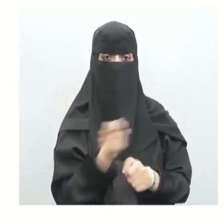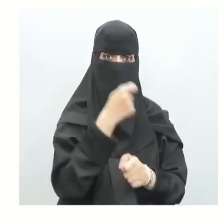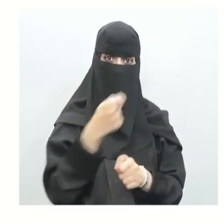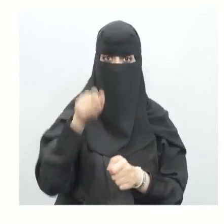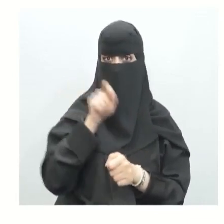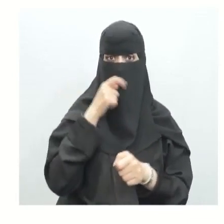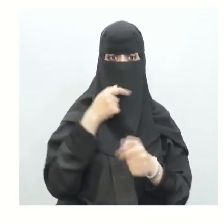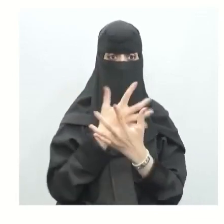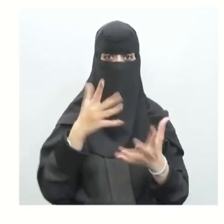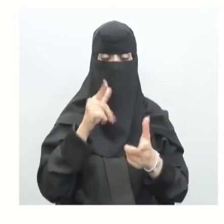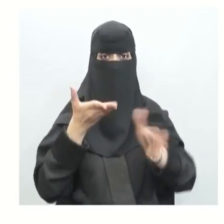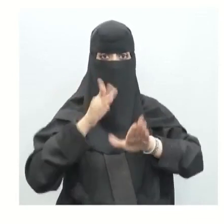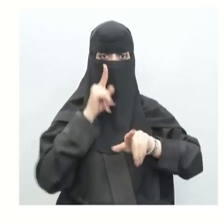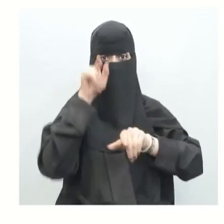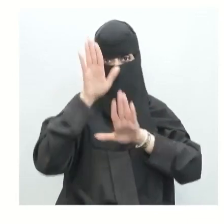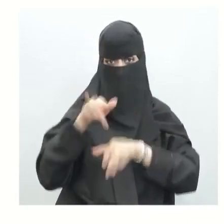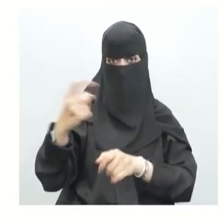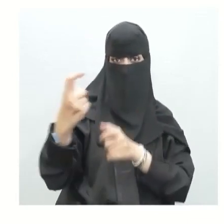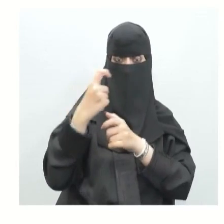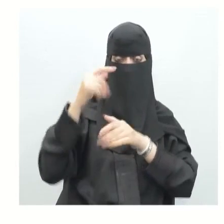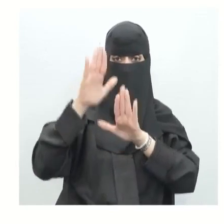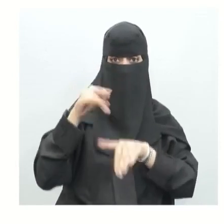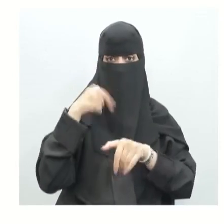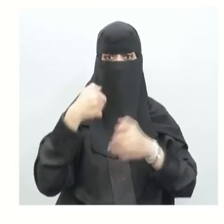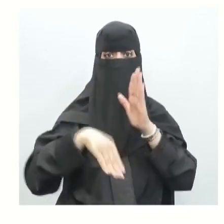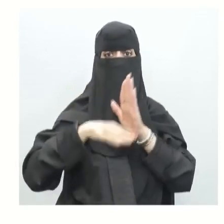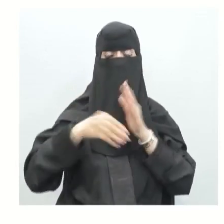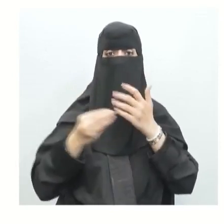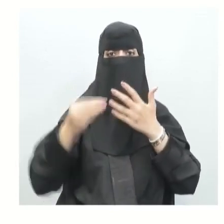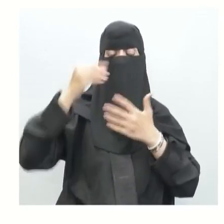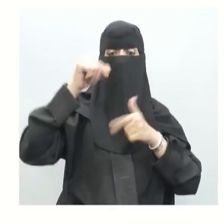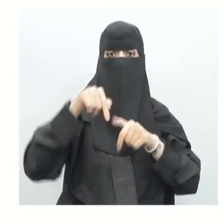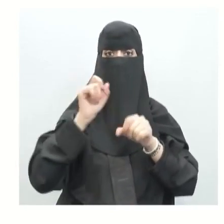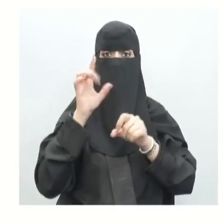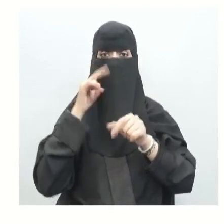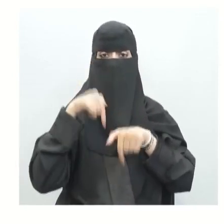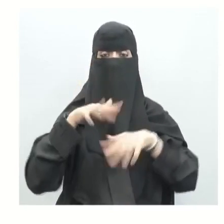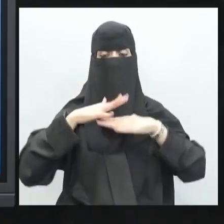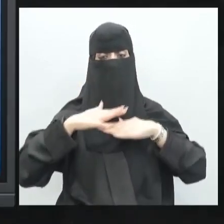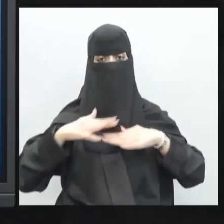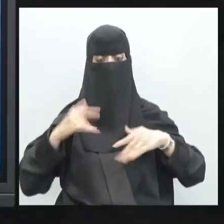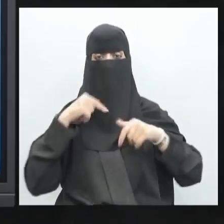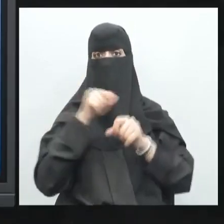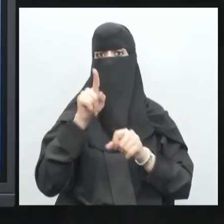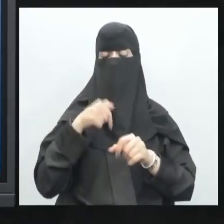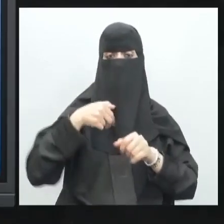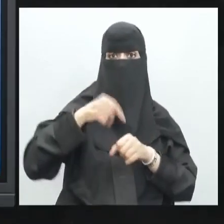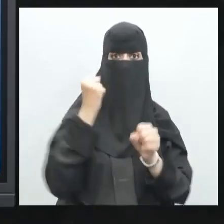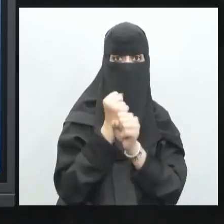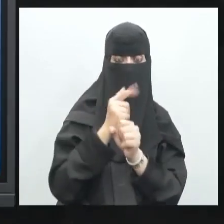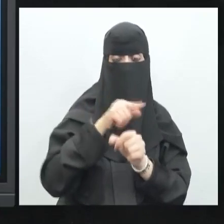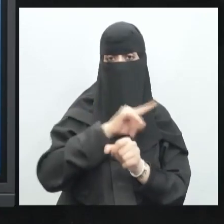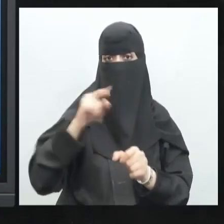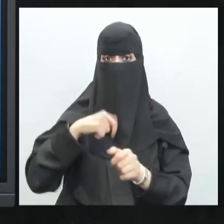الأكياس ومن أهم الخطوات العلاجية لهذه المفاصل هي التعرض للراحة عدم الإجهاد عدم